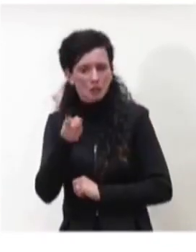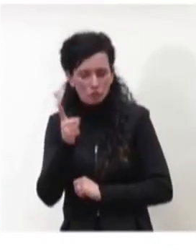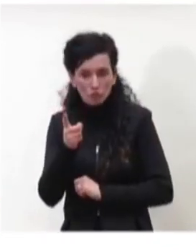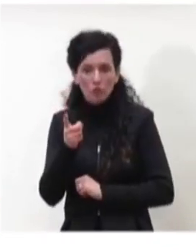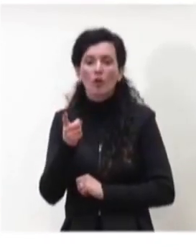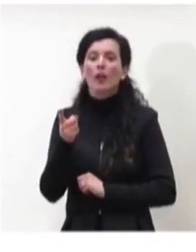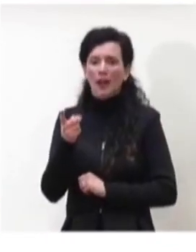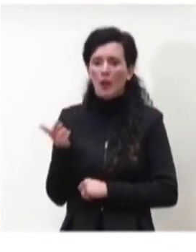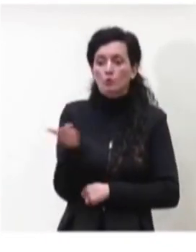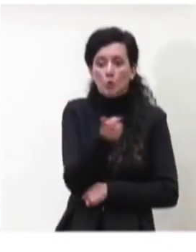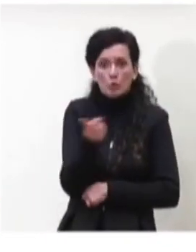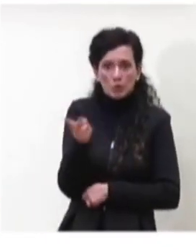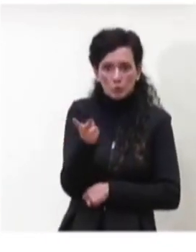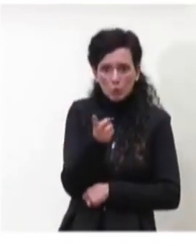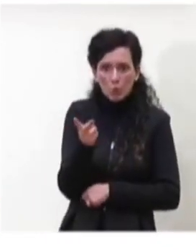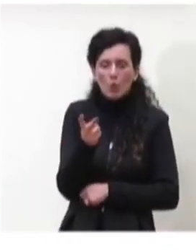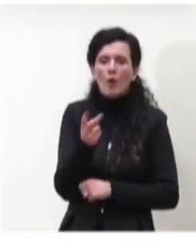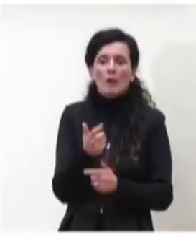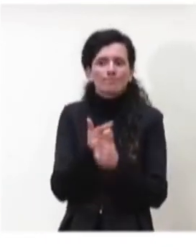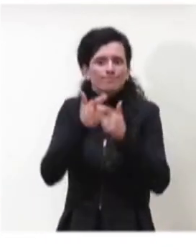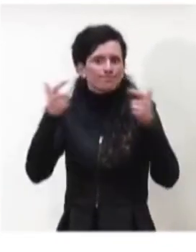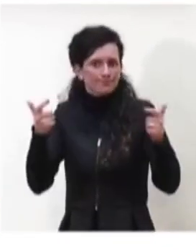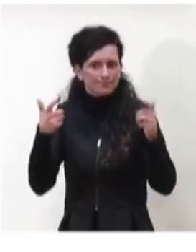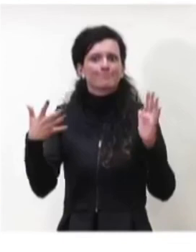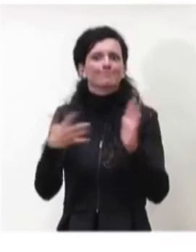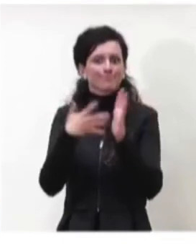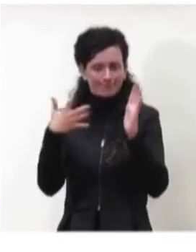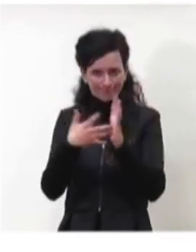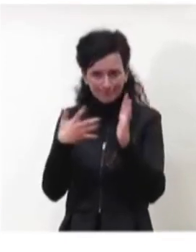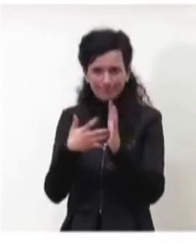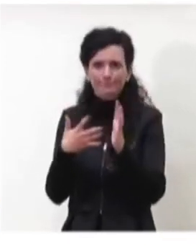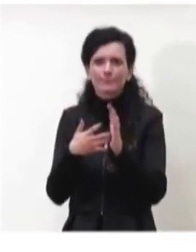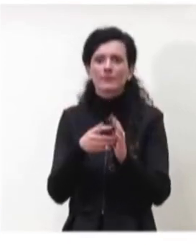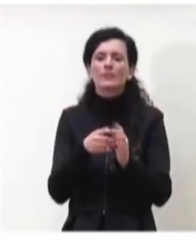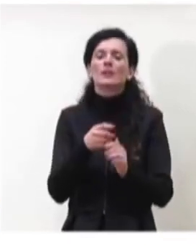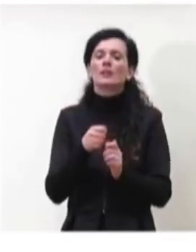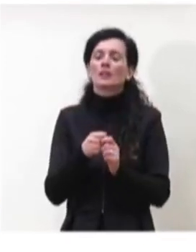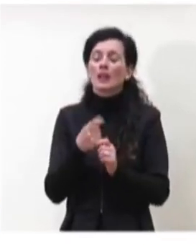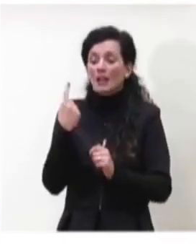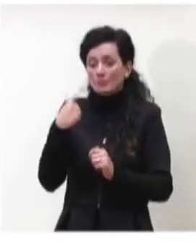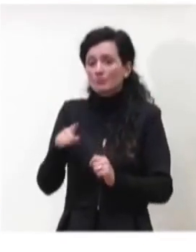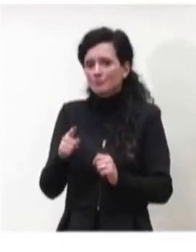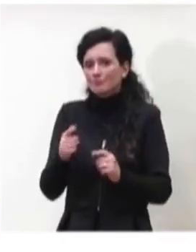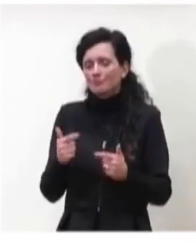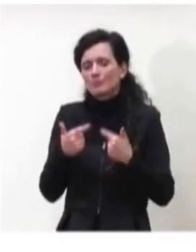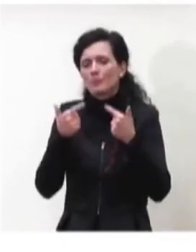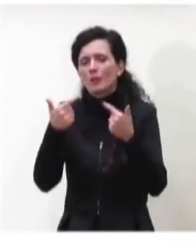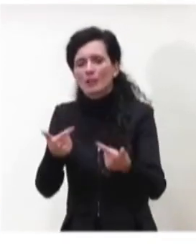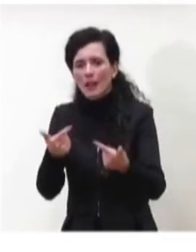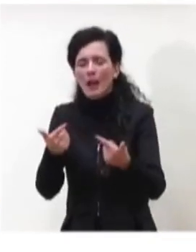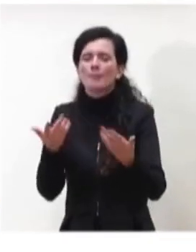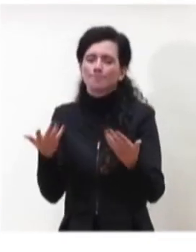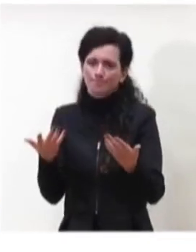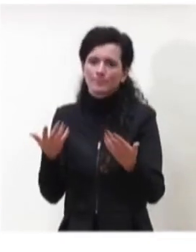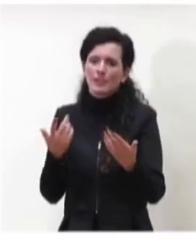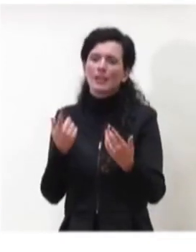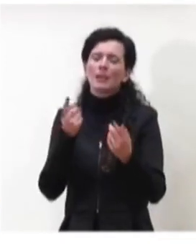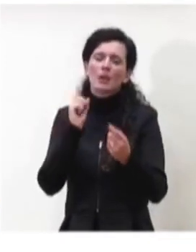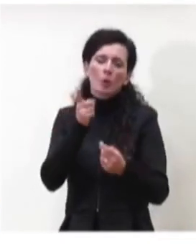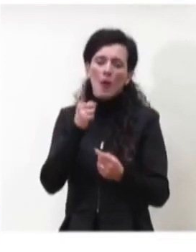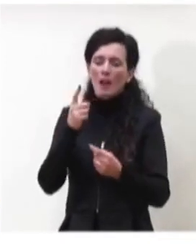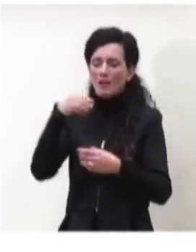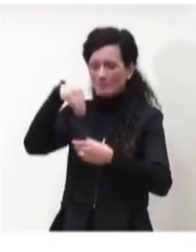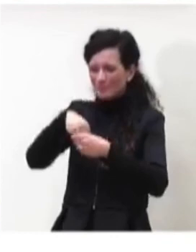i sovraccarichi o soltanto un sovraccarico e questo porta insieme al fatto che in questi contesti